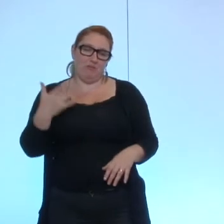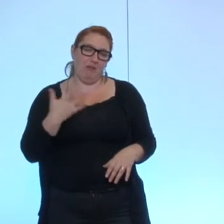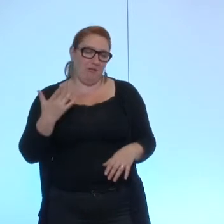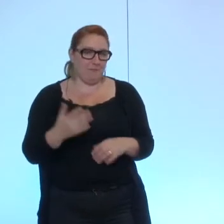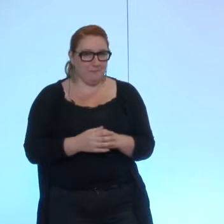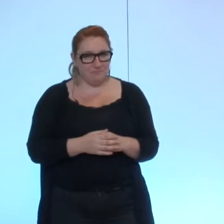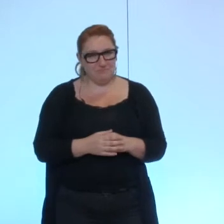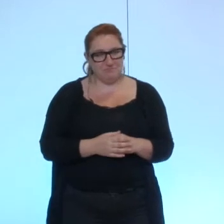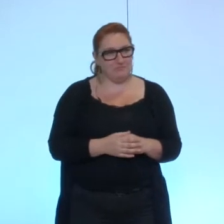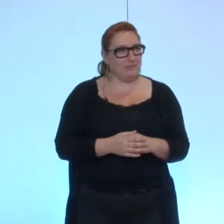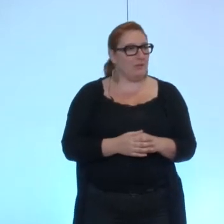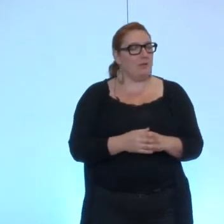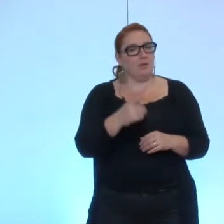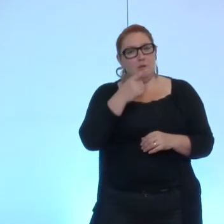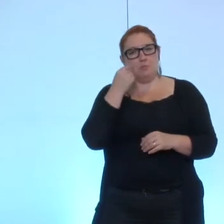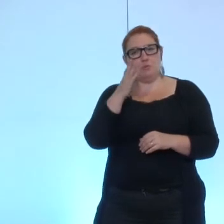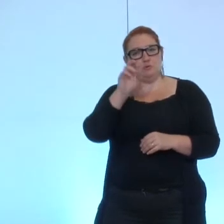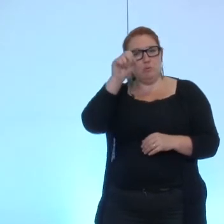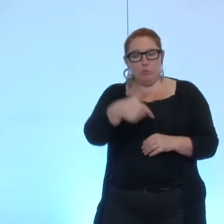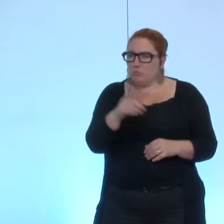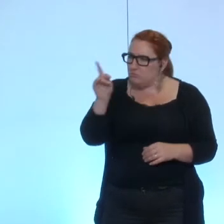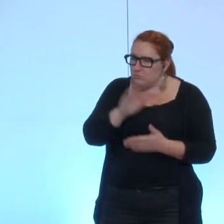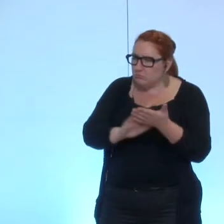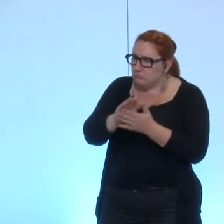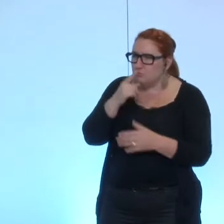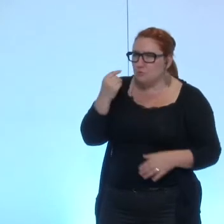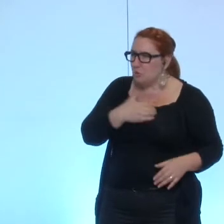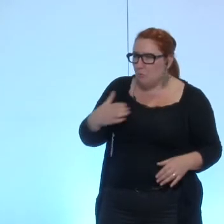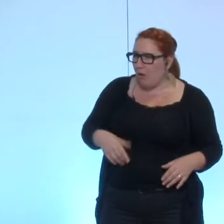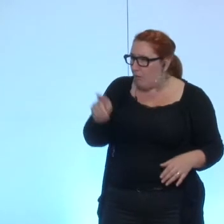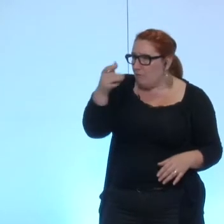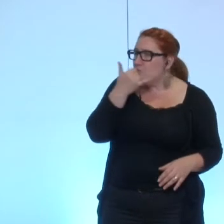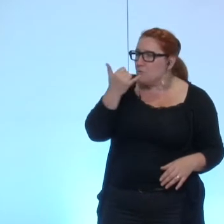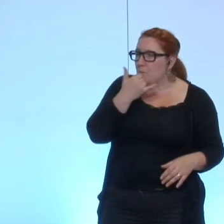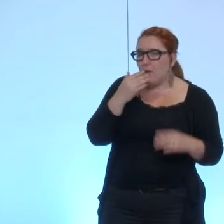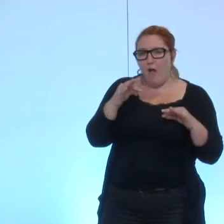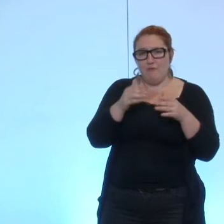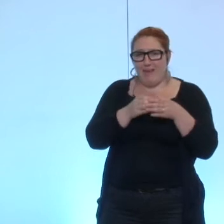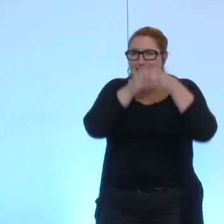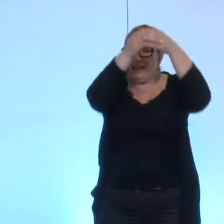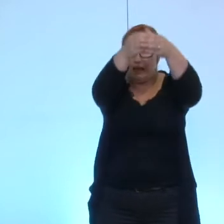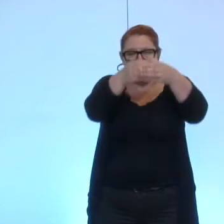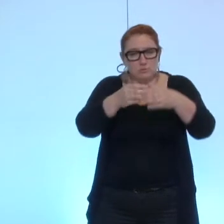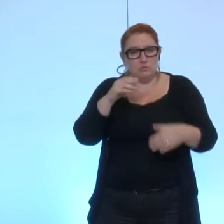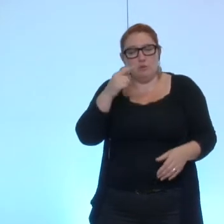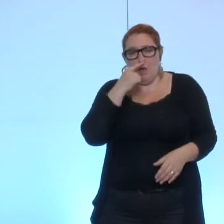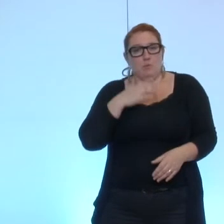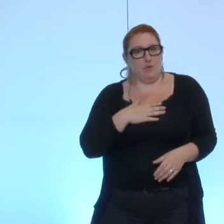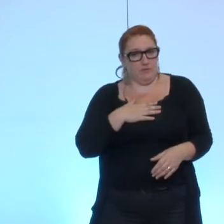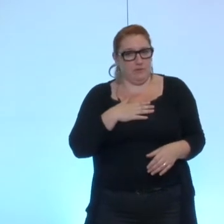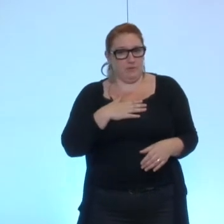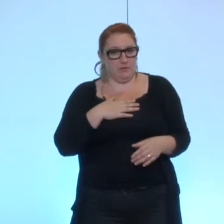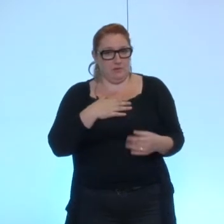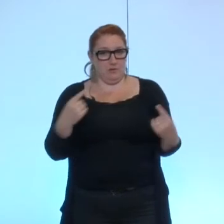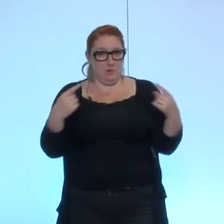vous vous trompez sur ce point de vue de la délégation d'abord je pense que c'est un signe très fort pour le